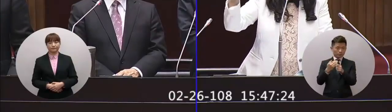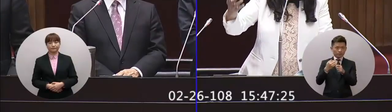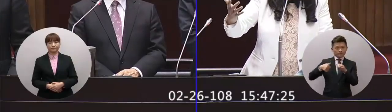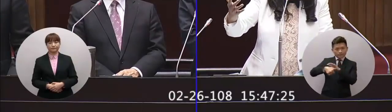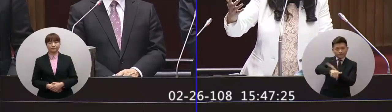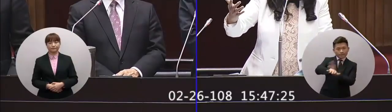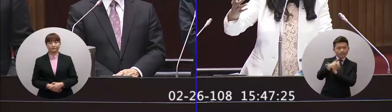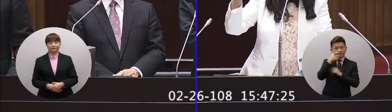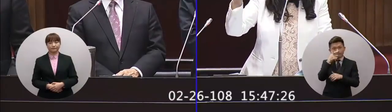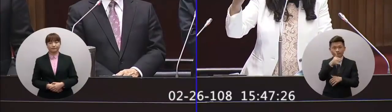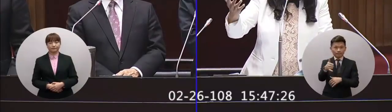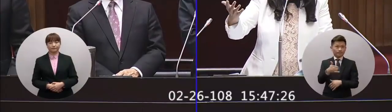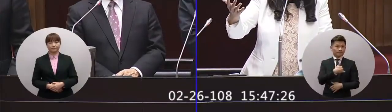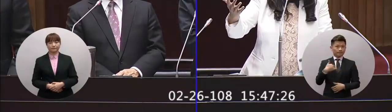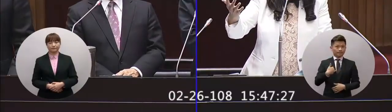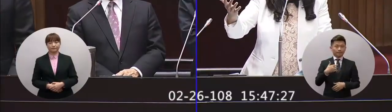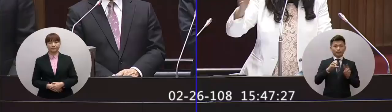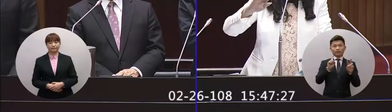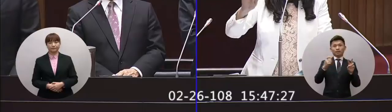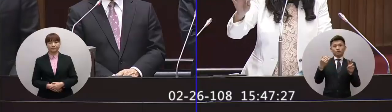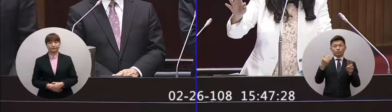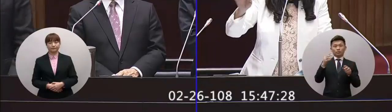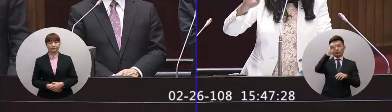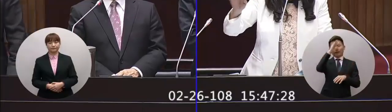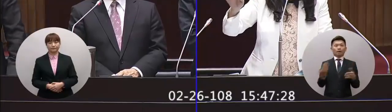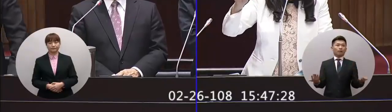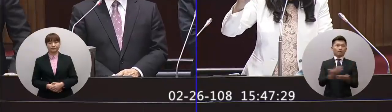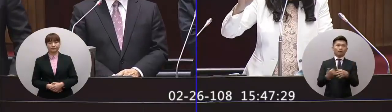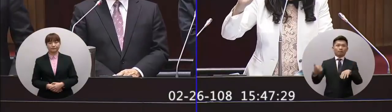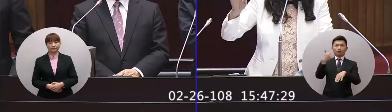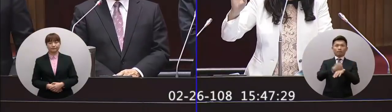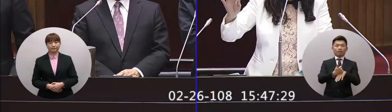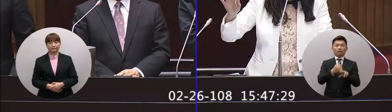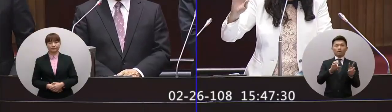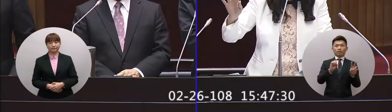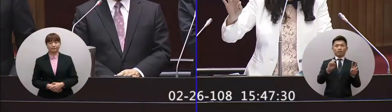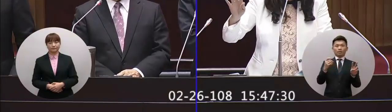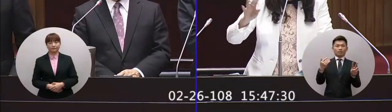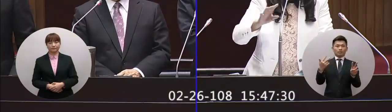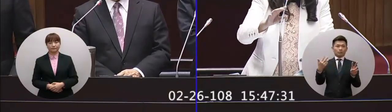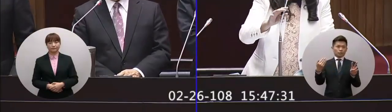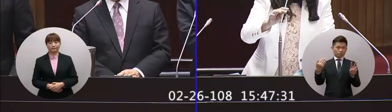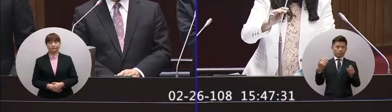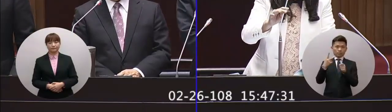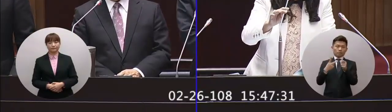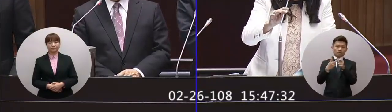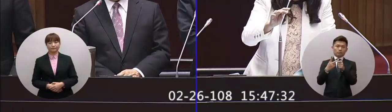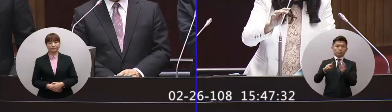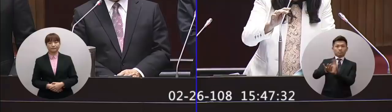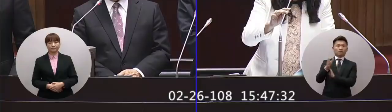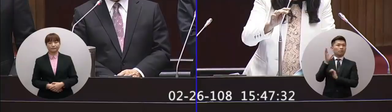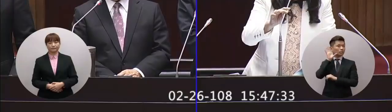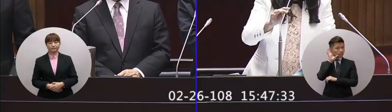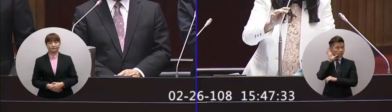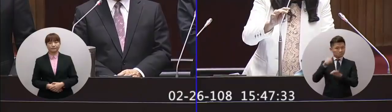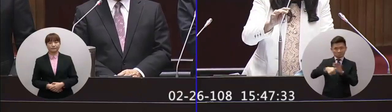去到2016年政黨輪替之後2017、2018我們只能旁聽不能去國際民航組織